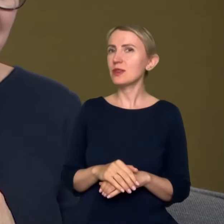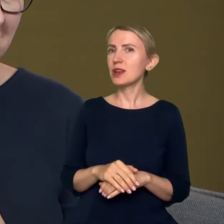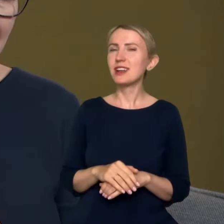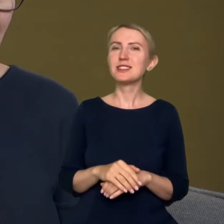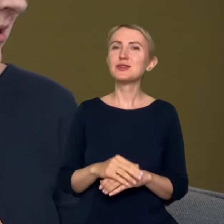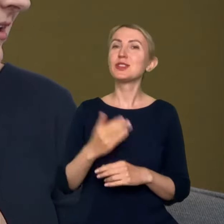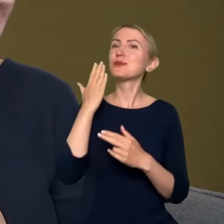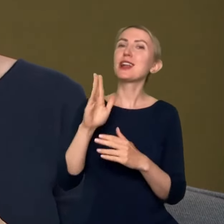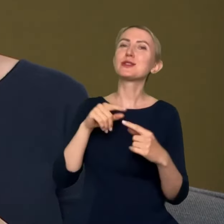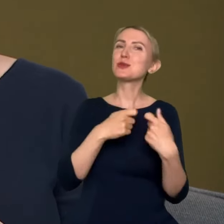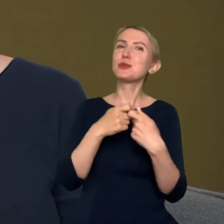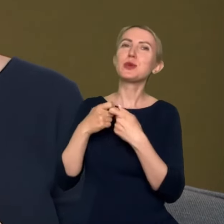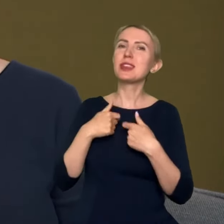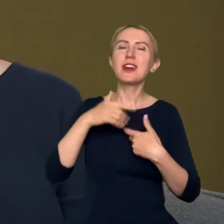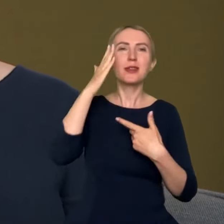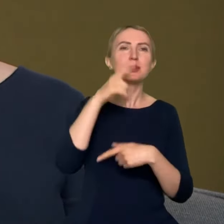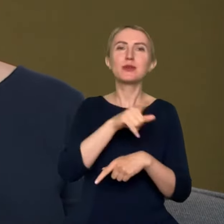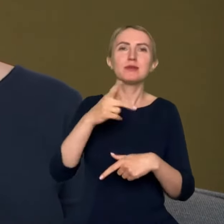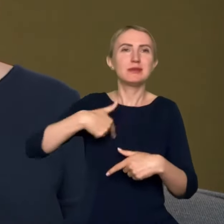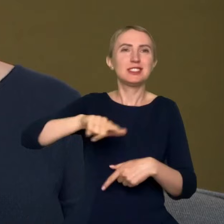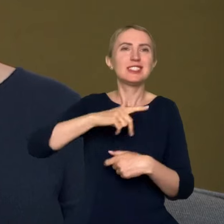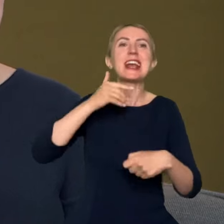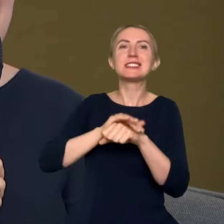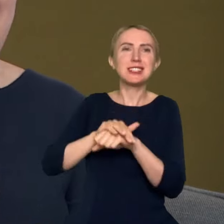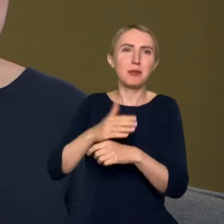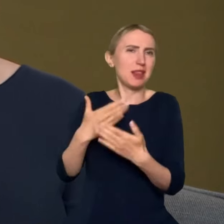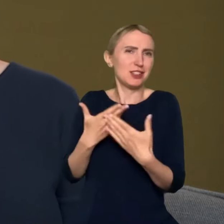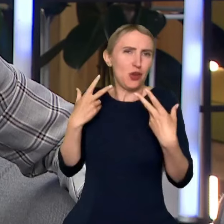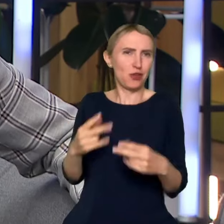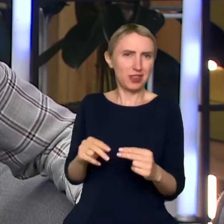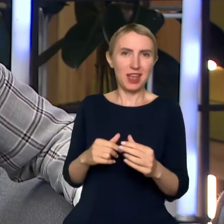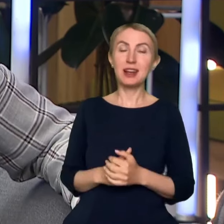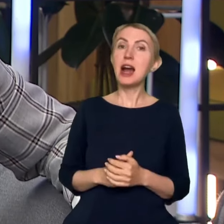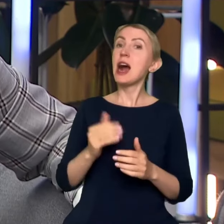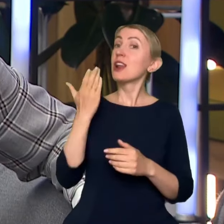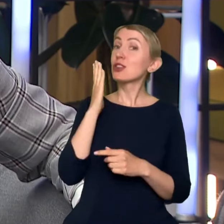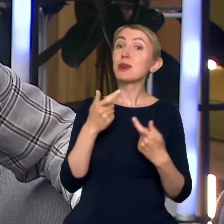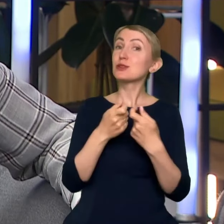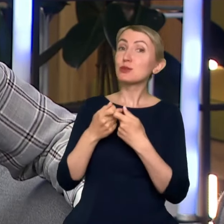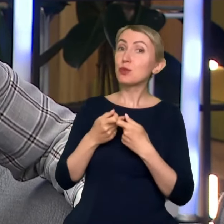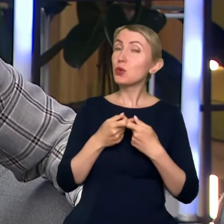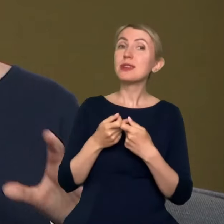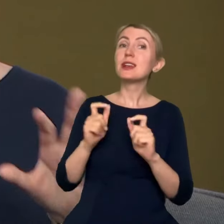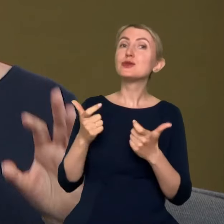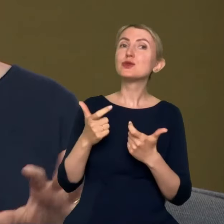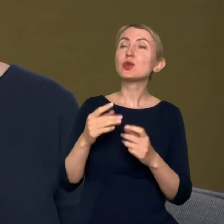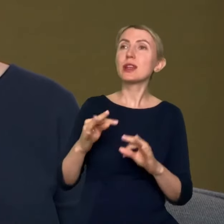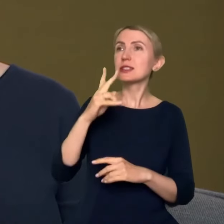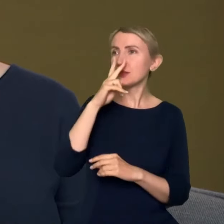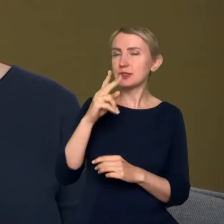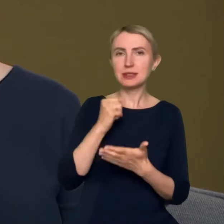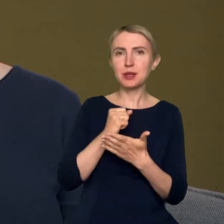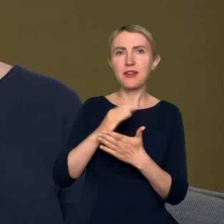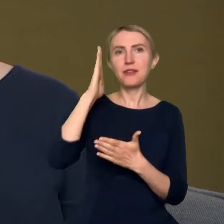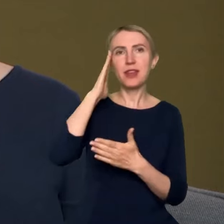powiesz, że my się zgadzamy, ale dlaczego my się mamy, miałobyśmy nie zgadzać. Ale to jest bardzo spójne z tym, co się obserwuje w kwestii wiedzy